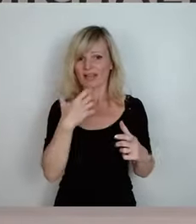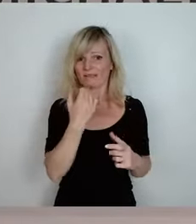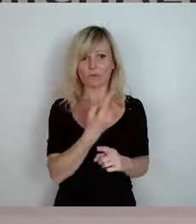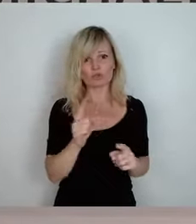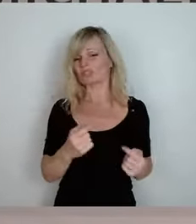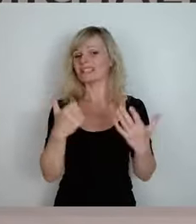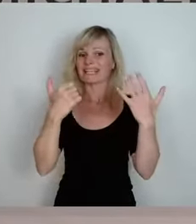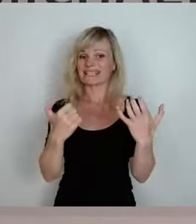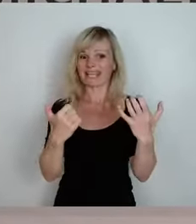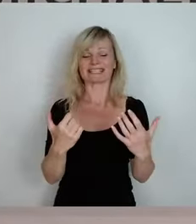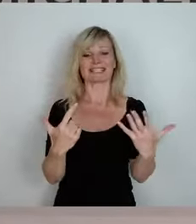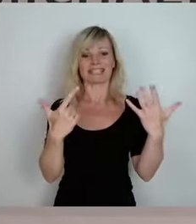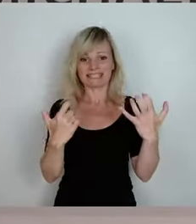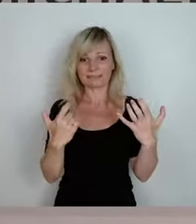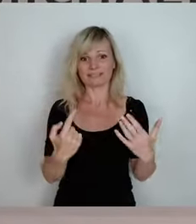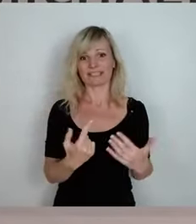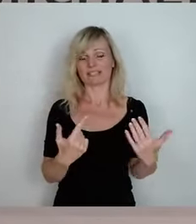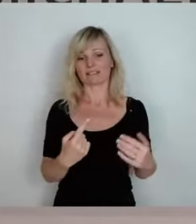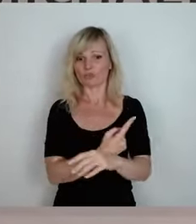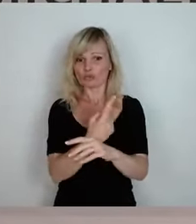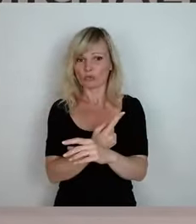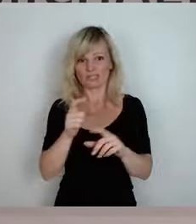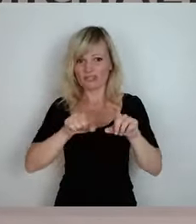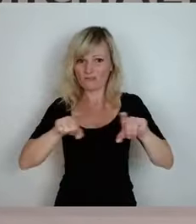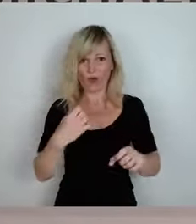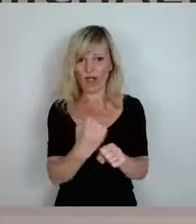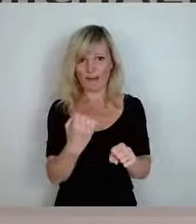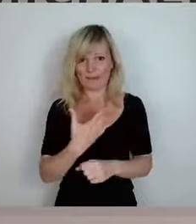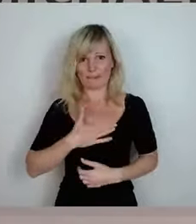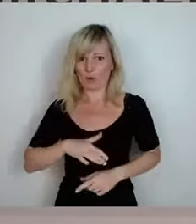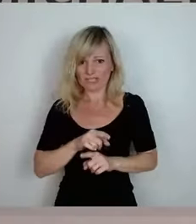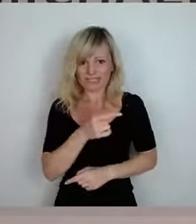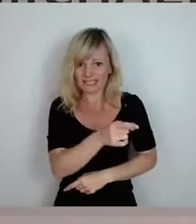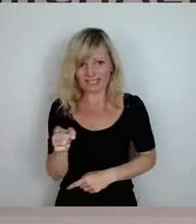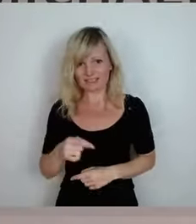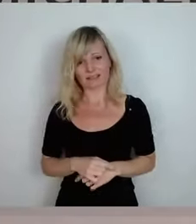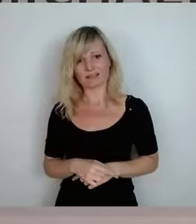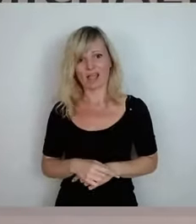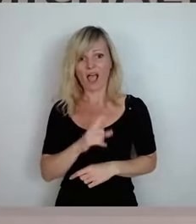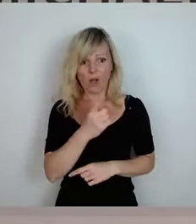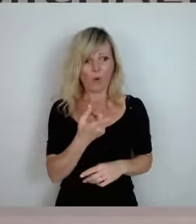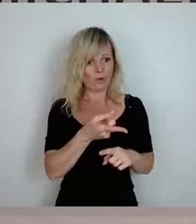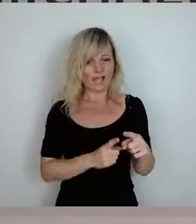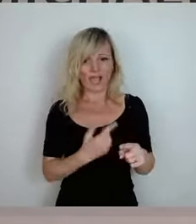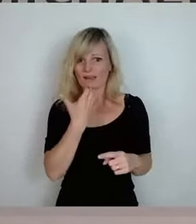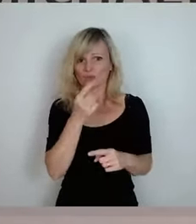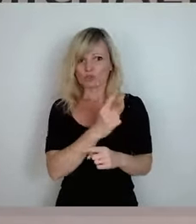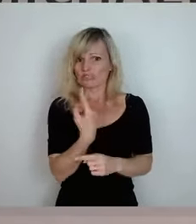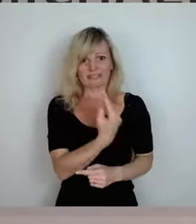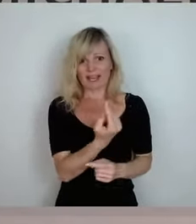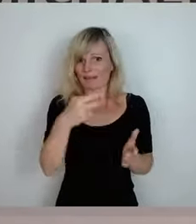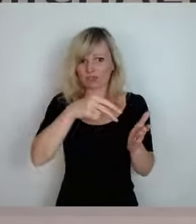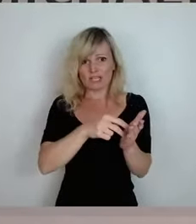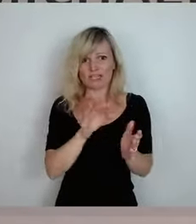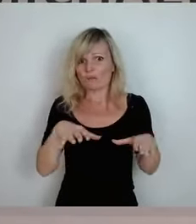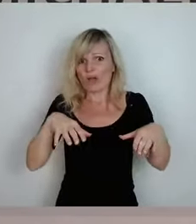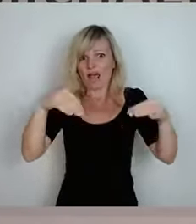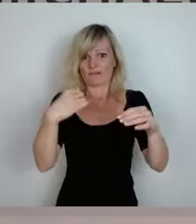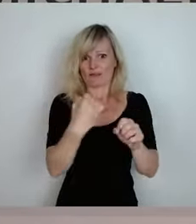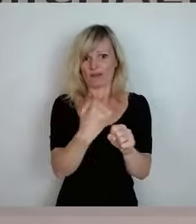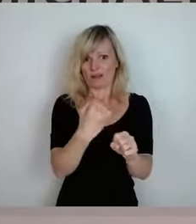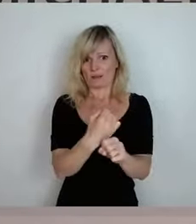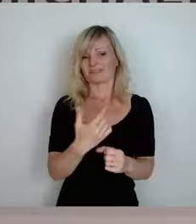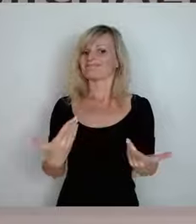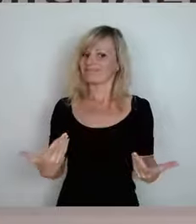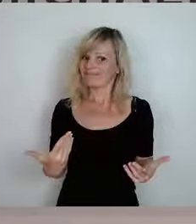70 Stunden Woche haben. Und ein größerer Teil von denen will auch nicht mal selbstständig sein, zumindest nicht am Anfang. Und deswegen ist eine Anstellung